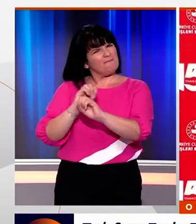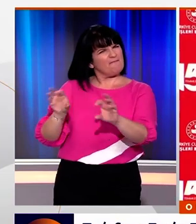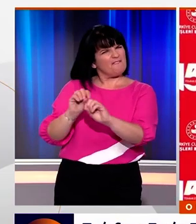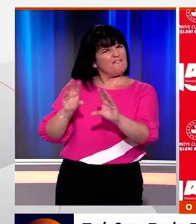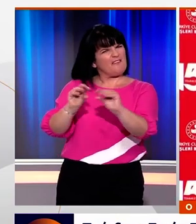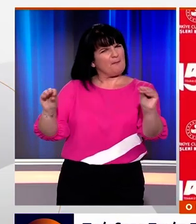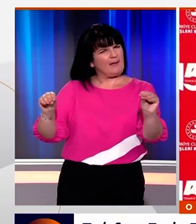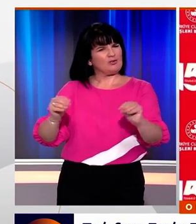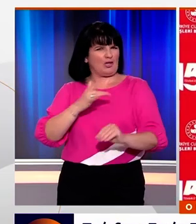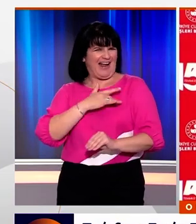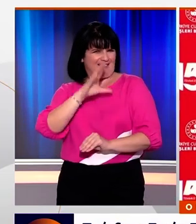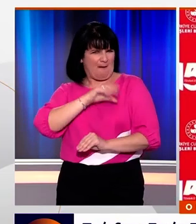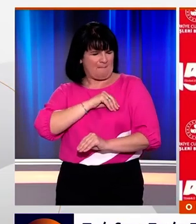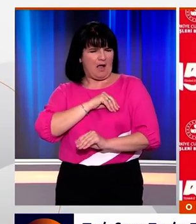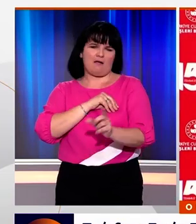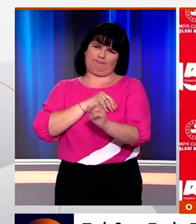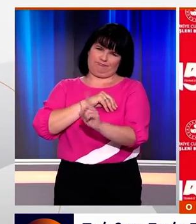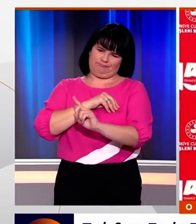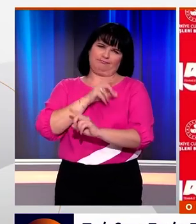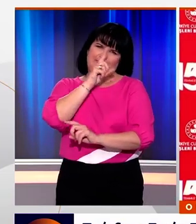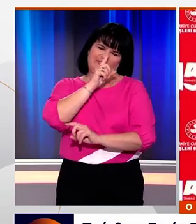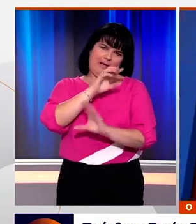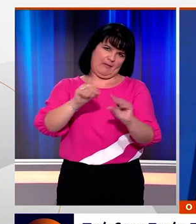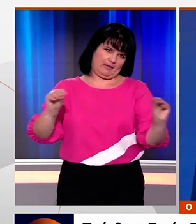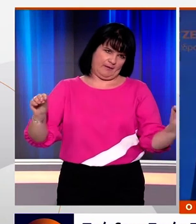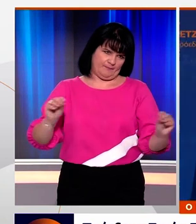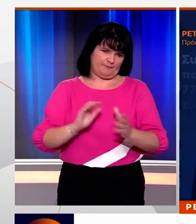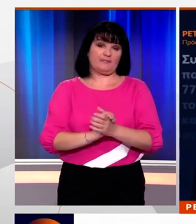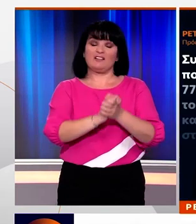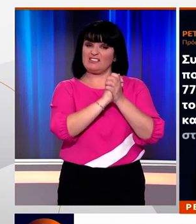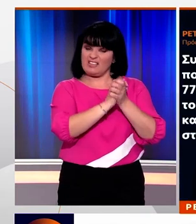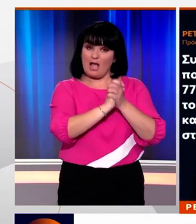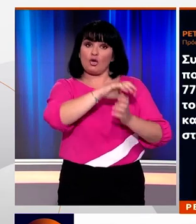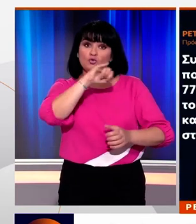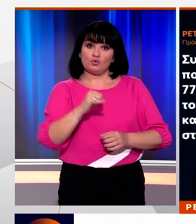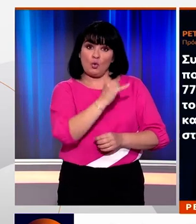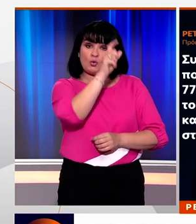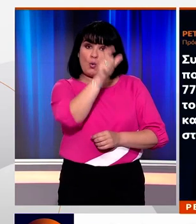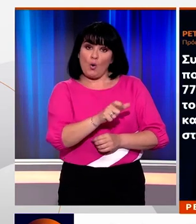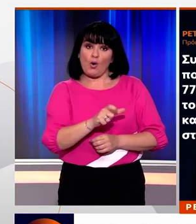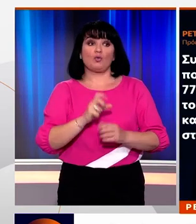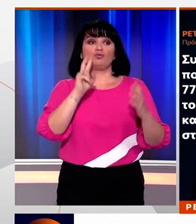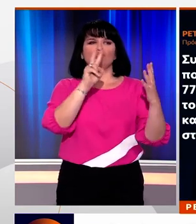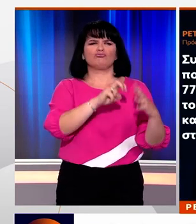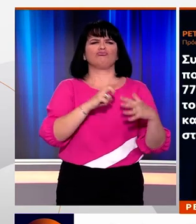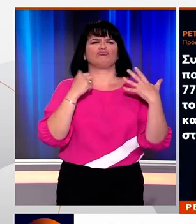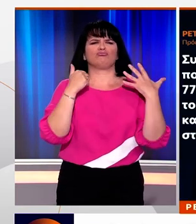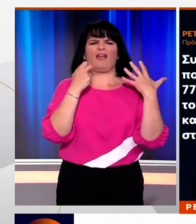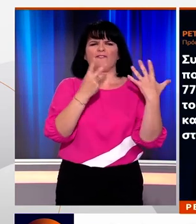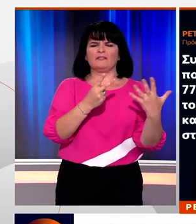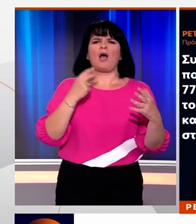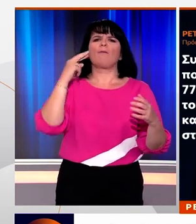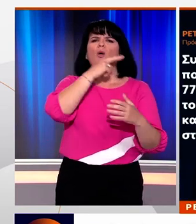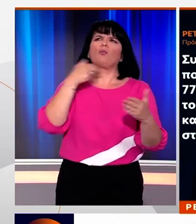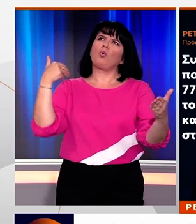τρόπο τις πρόσφατες φήμες που τον θέλουν νεκρό από καρδιακή προσβολή. Συγχαίρω τον Μπόρις Τζόνσον που αναδείχθηκε 77ος Πρωθυπουργός του